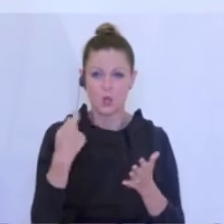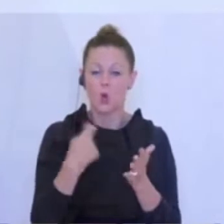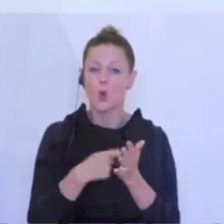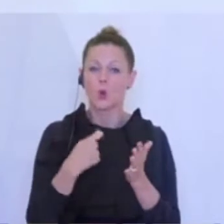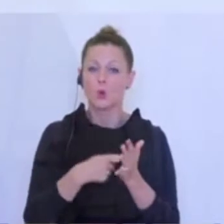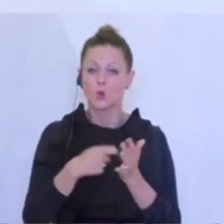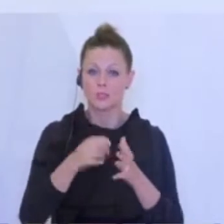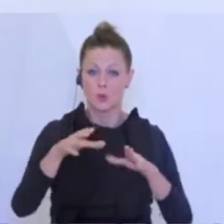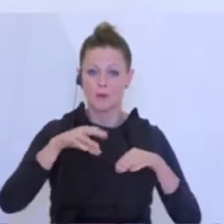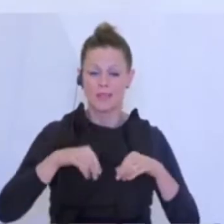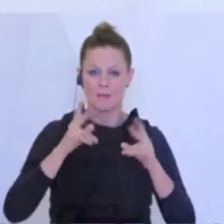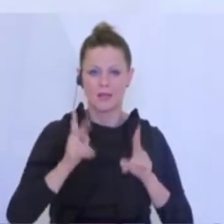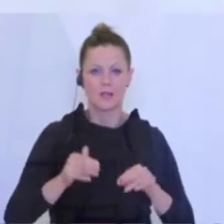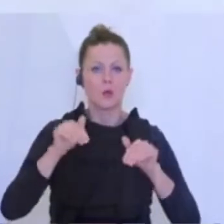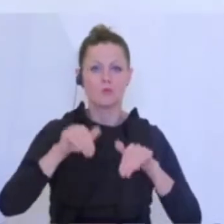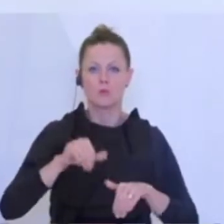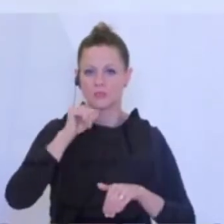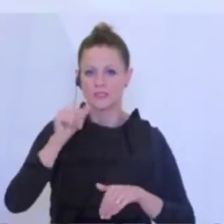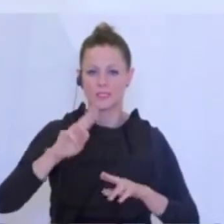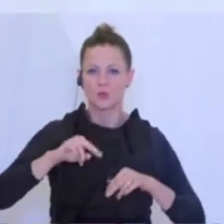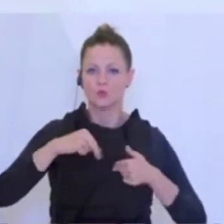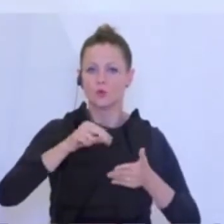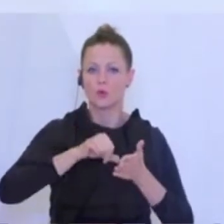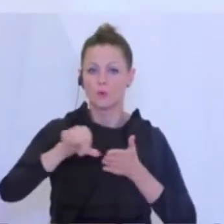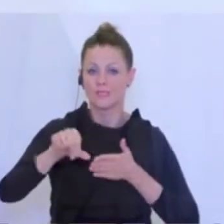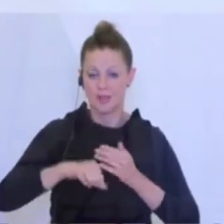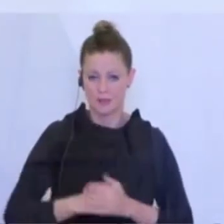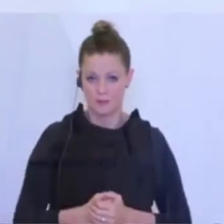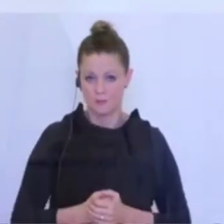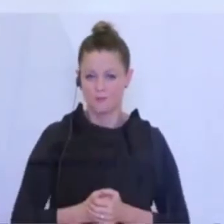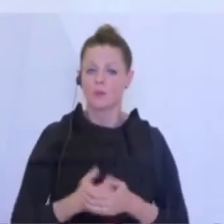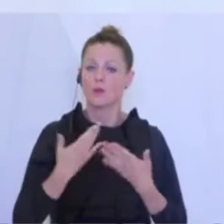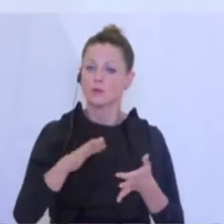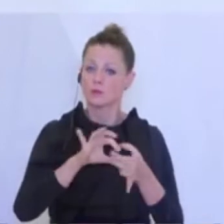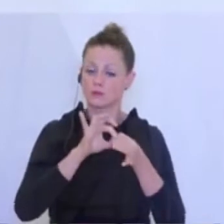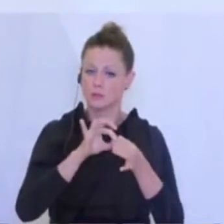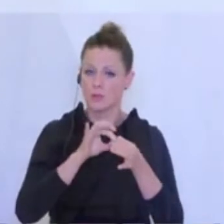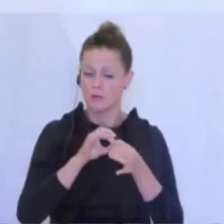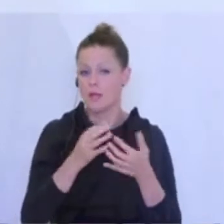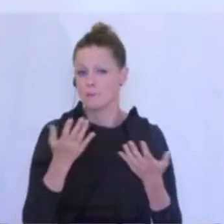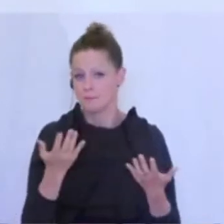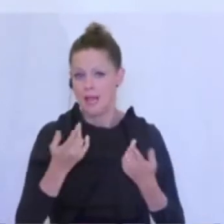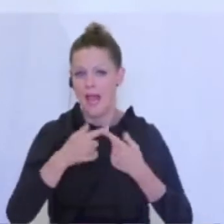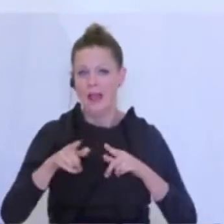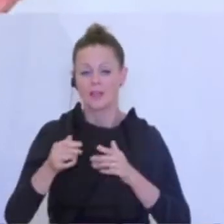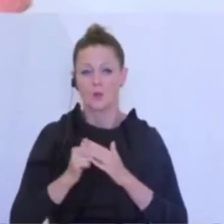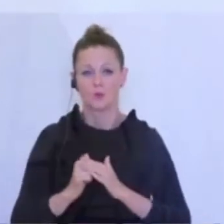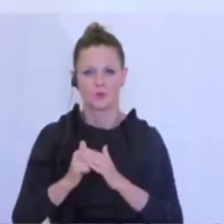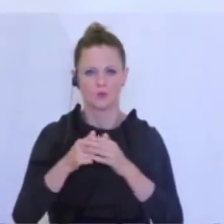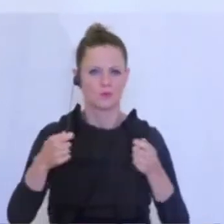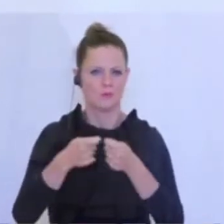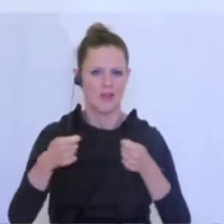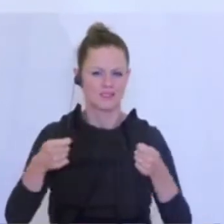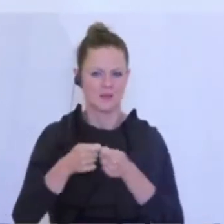eben nicht rückzahlbar sind. Und in dem Zusammenhang etwa eine andere Unterstützungsmaßnahme,